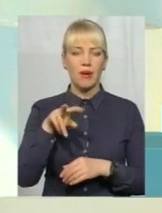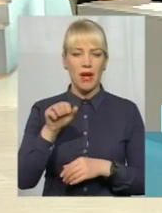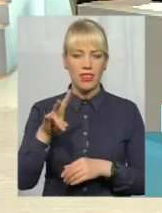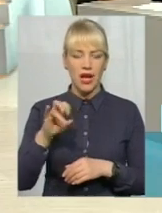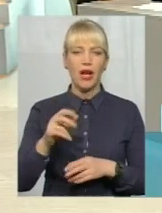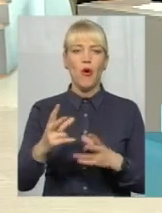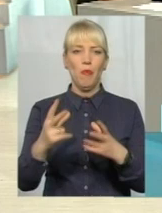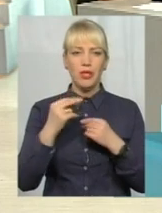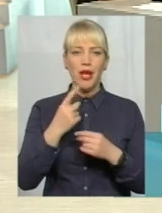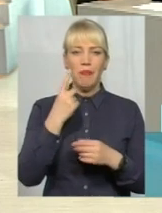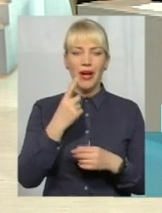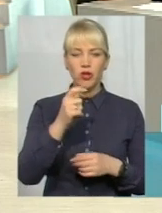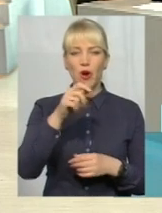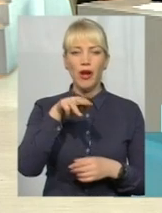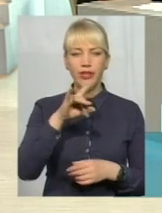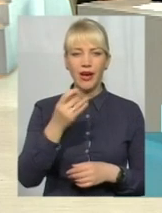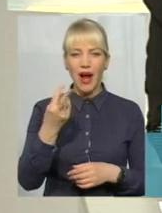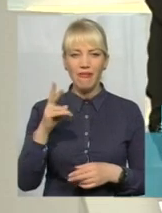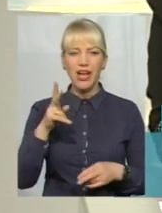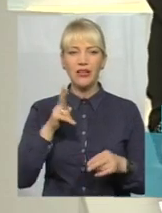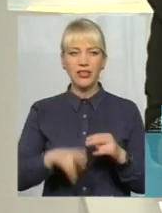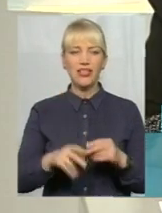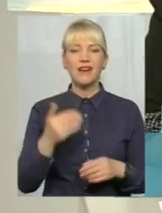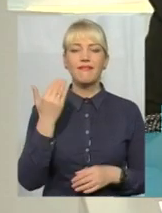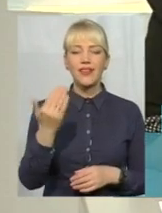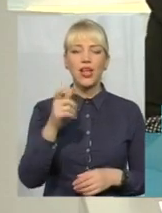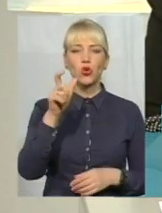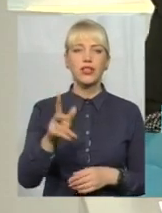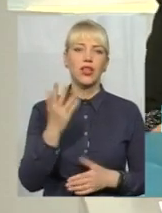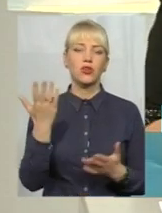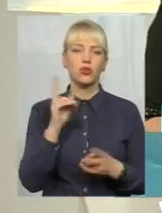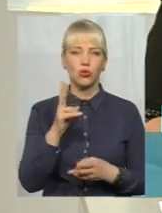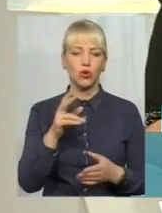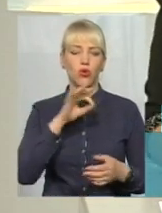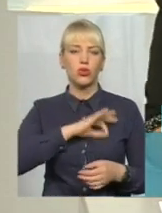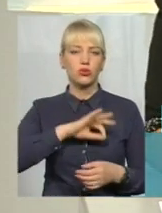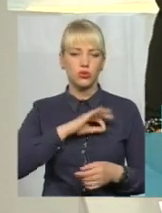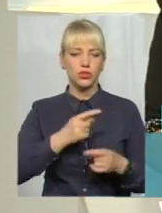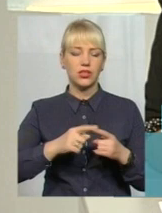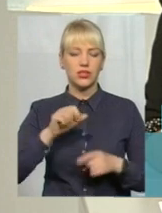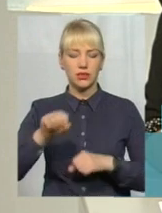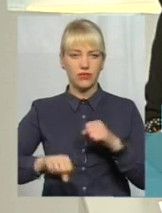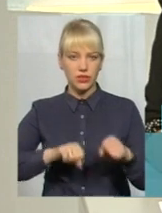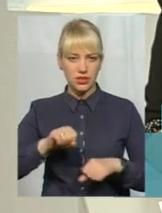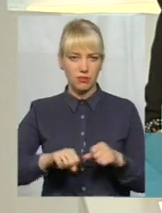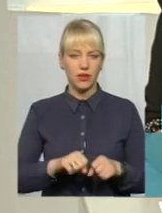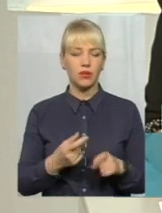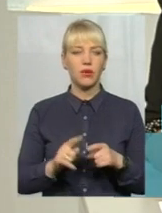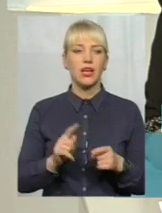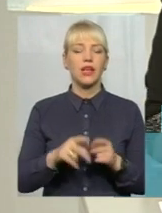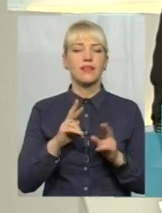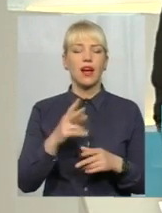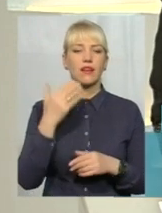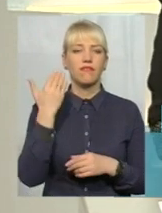закінчити. Дякую. Пане Віталій, а ви як оцінюєте, як людина, яка користується саме цими інфраструктурними об'єктами? А от